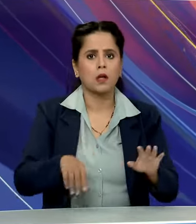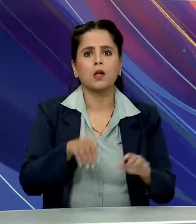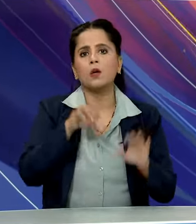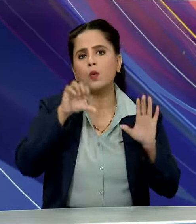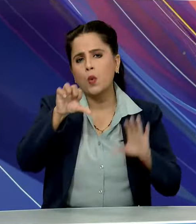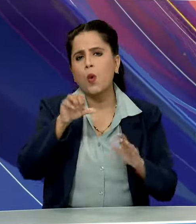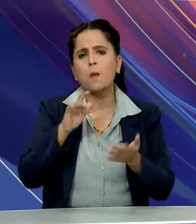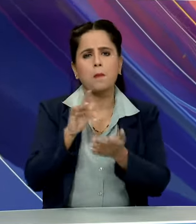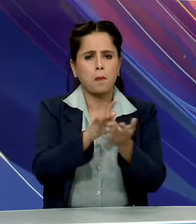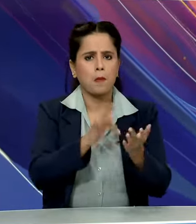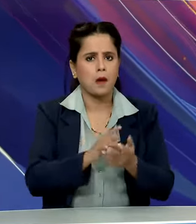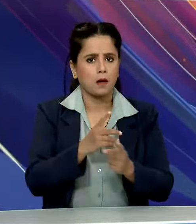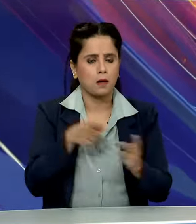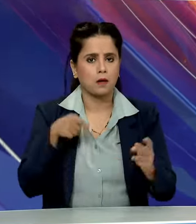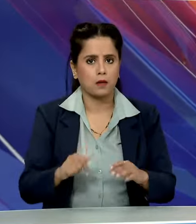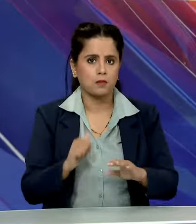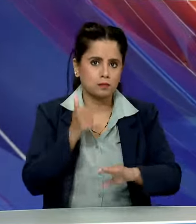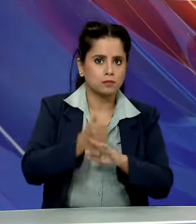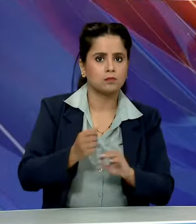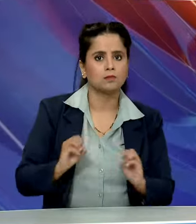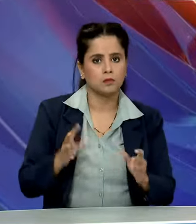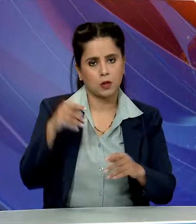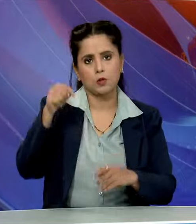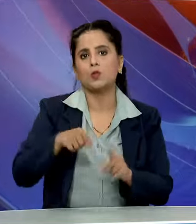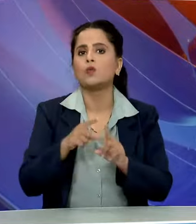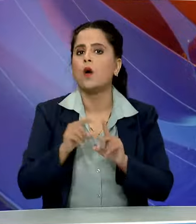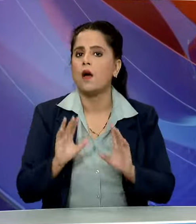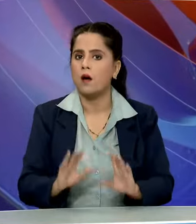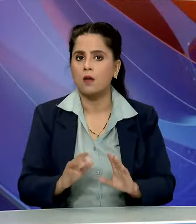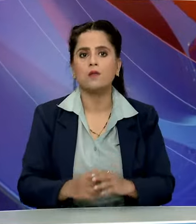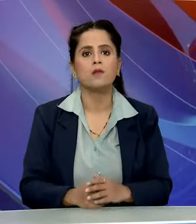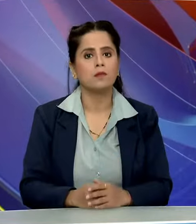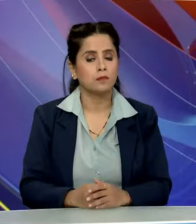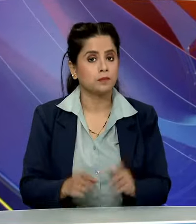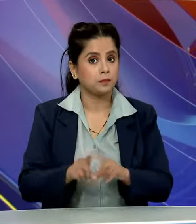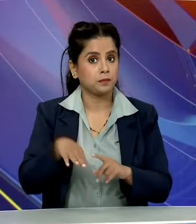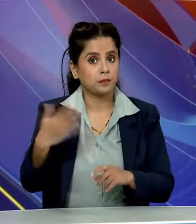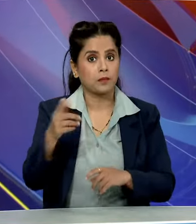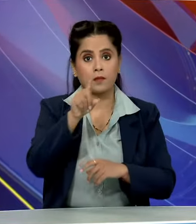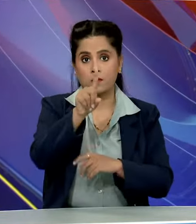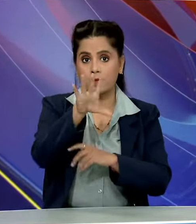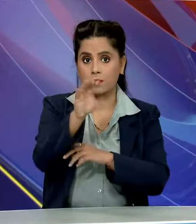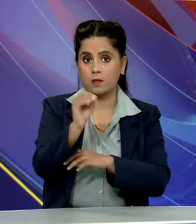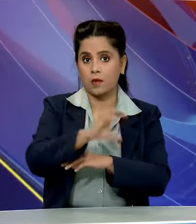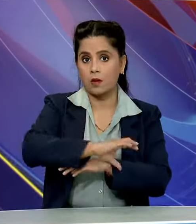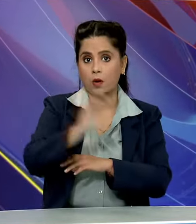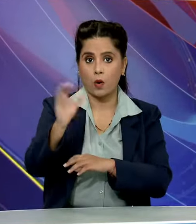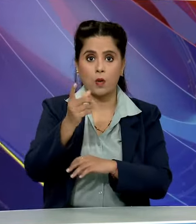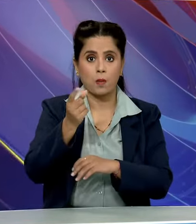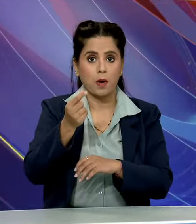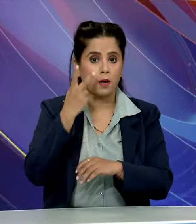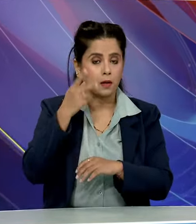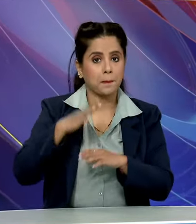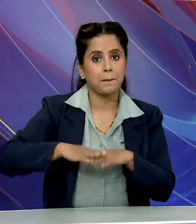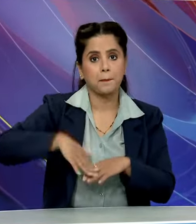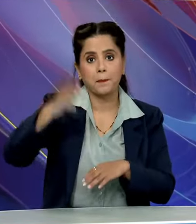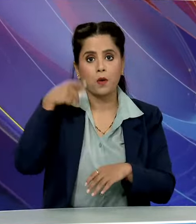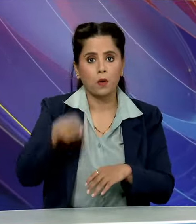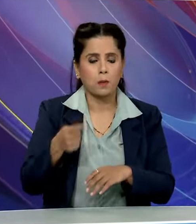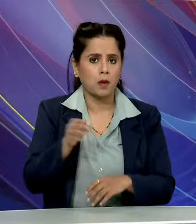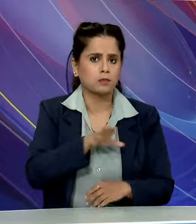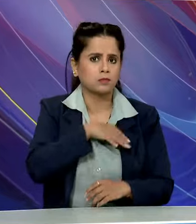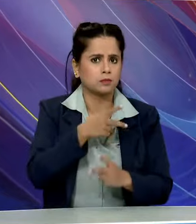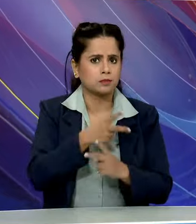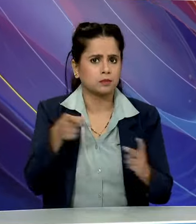स्वास्थे केंद्रों की आधार शिला भी आज रखी वहीं 150 करोड रुपई से ज्यादा की लागत